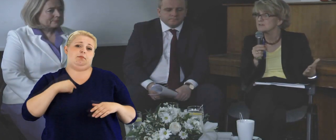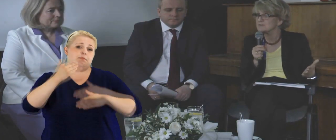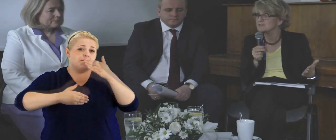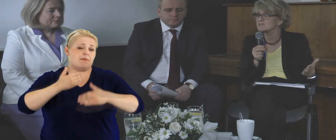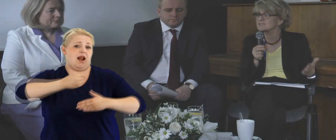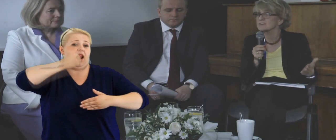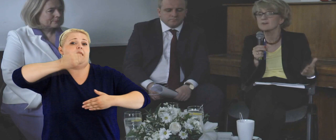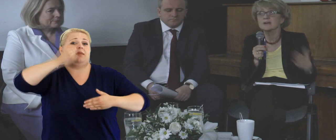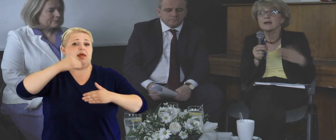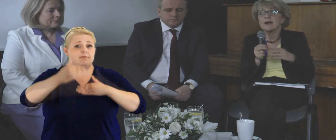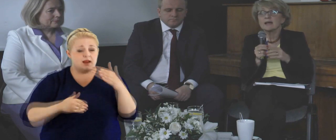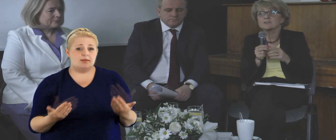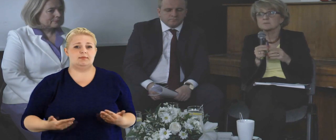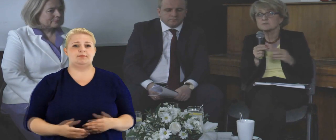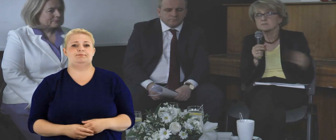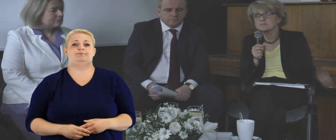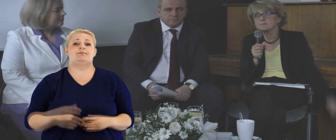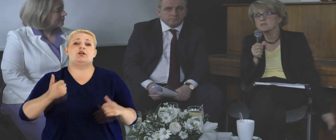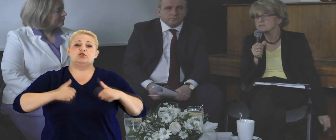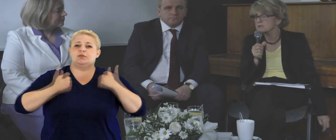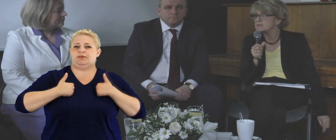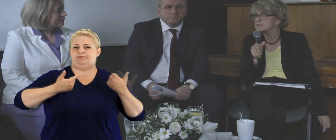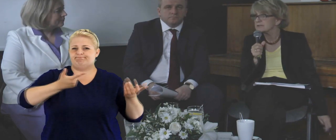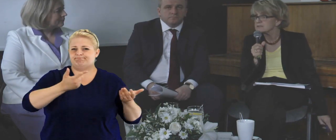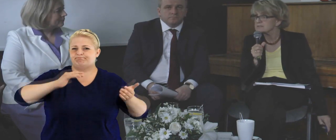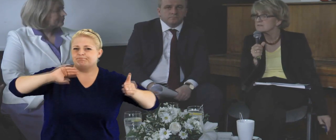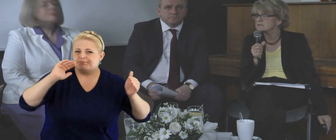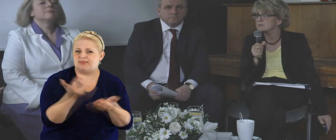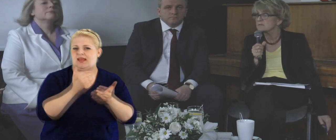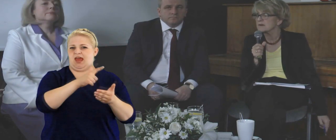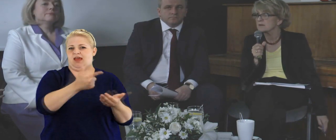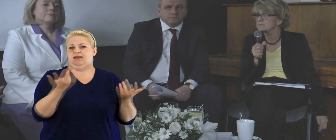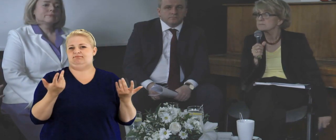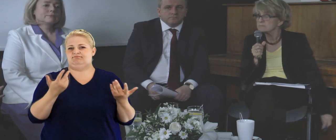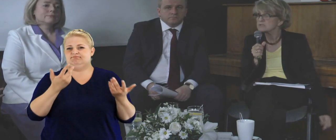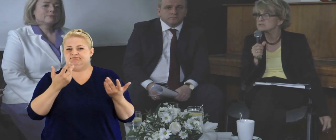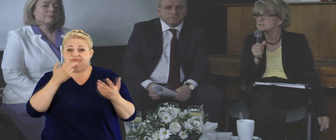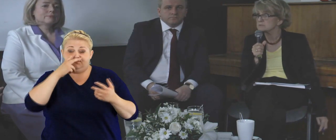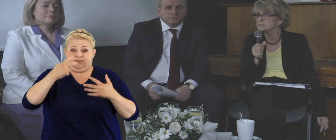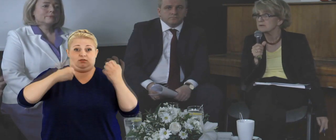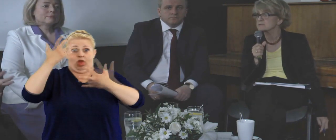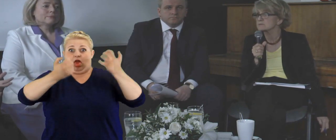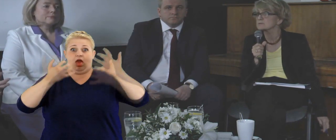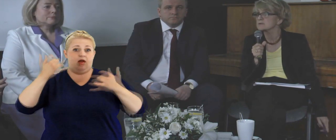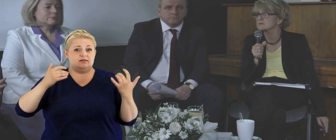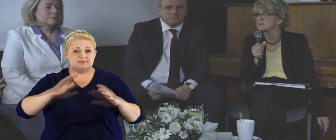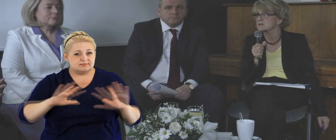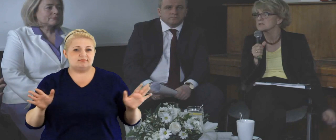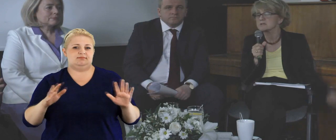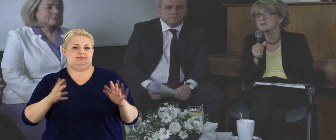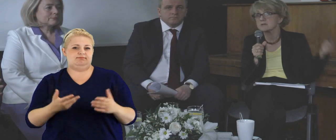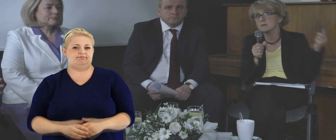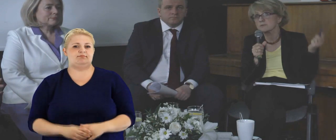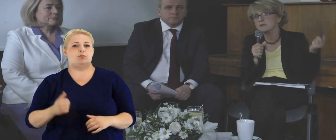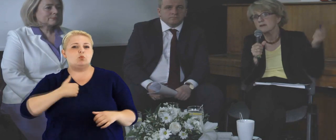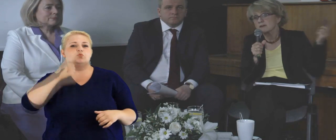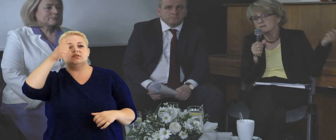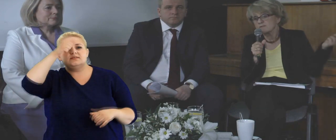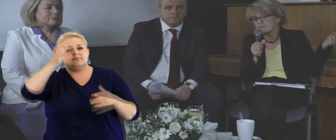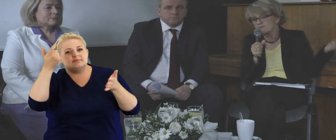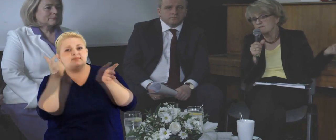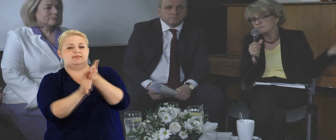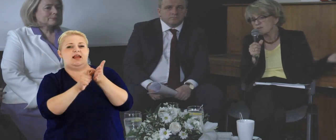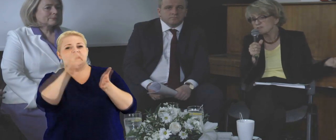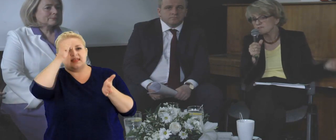cywilizujemy to wszystko, ale żeby zmniejszyła się intensywność lobbyowania, myślę, że to będzie bardzo trudne do osiągnięcia. Trzeba by